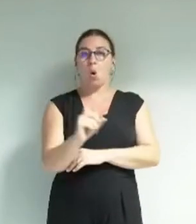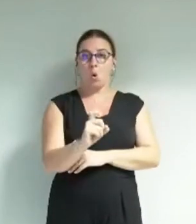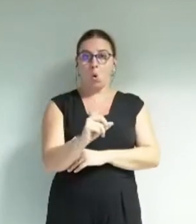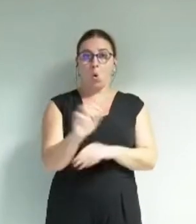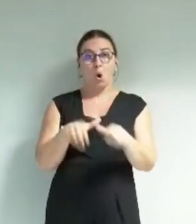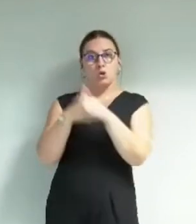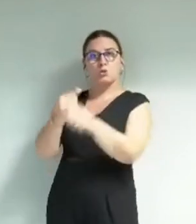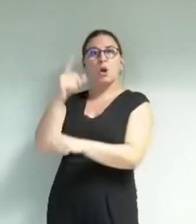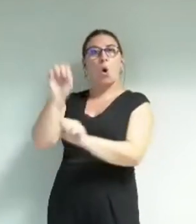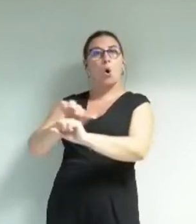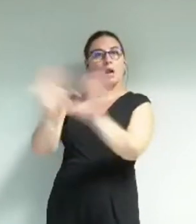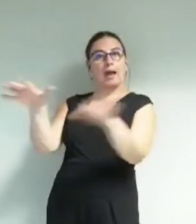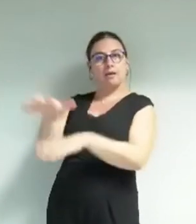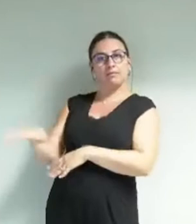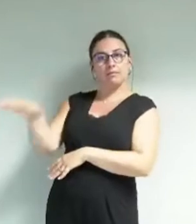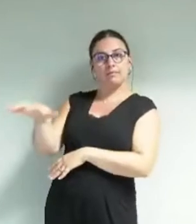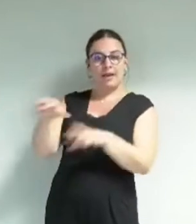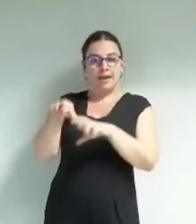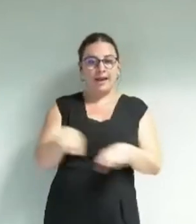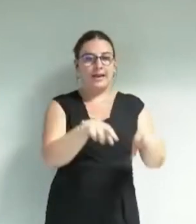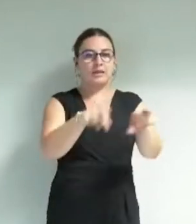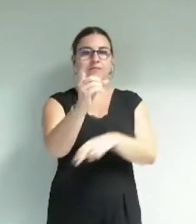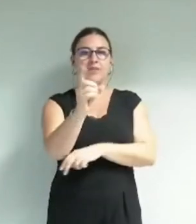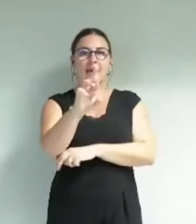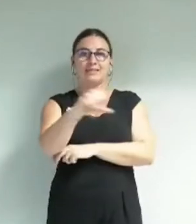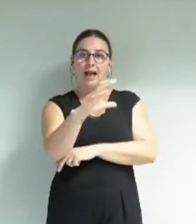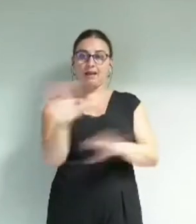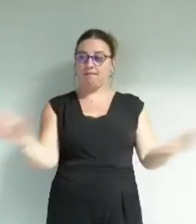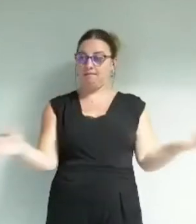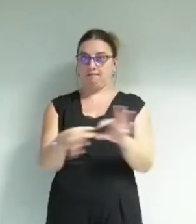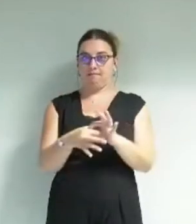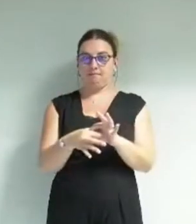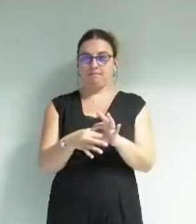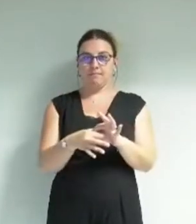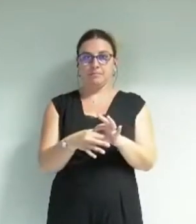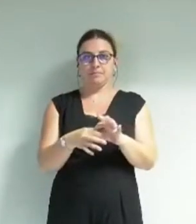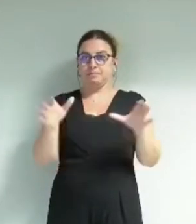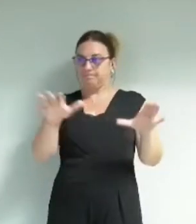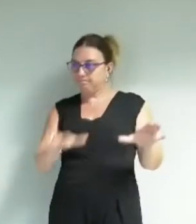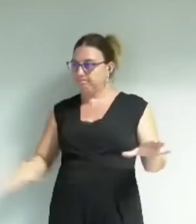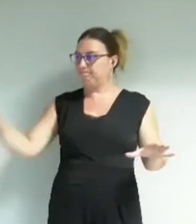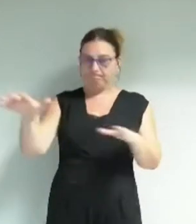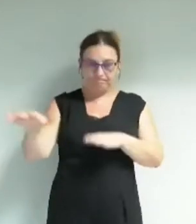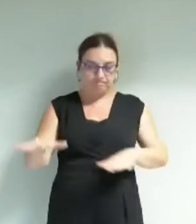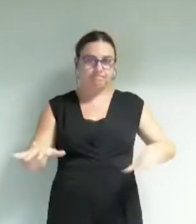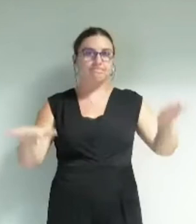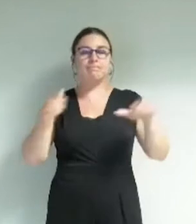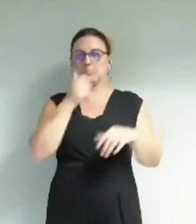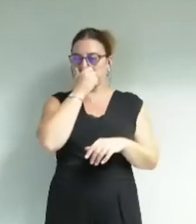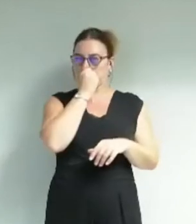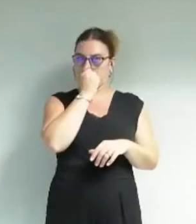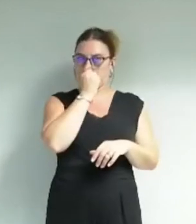quartier des Eau-Claire d'un côté et à la rivière Drac de l'autre. Deux grands bassins inscrits dans une très légère déclivité